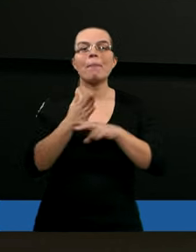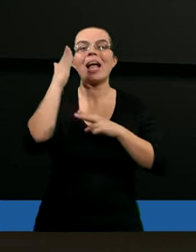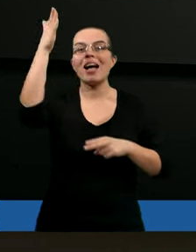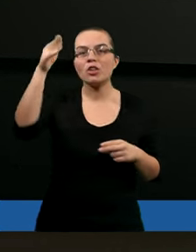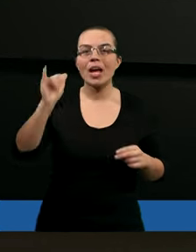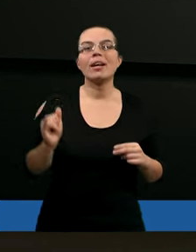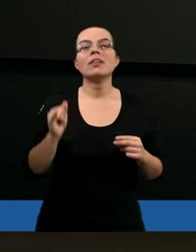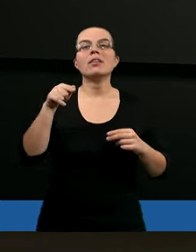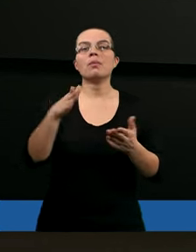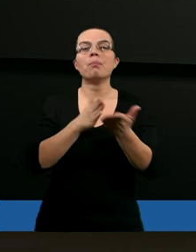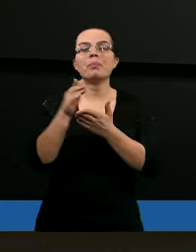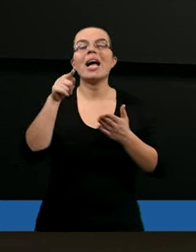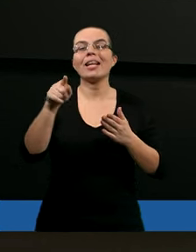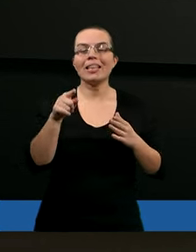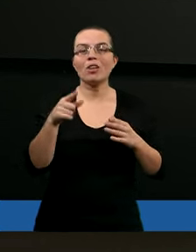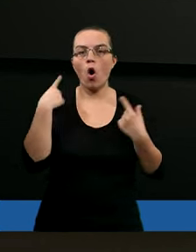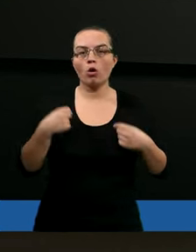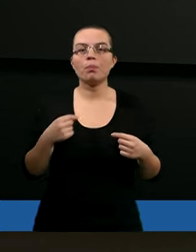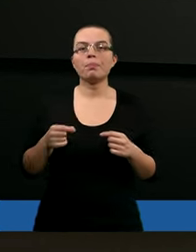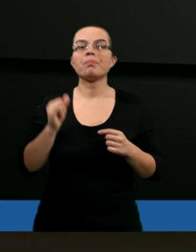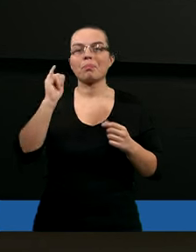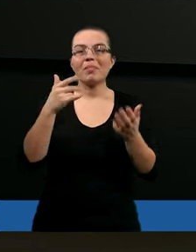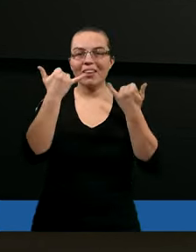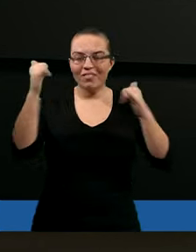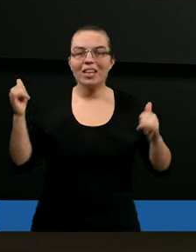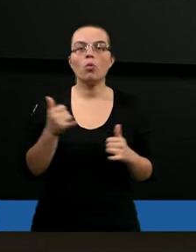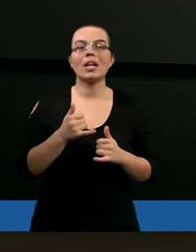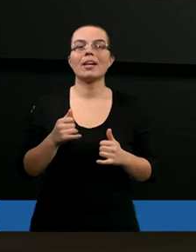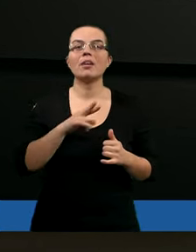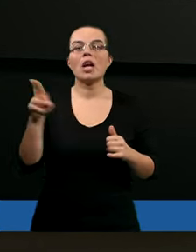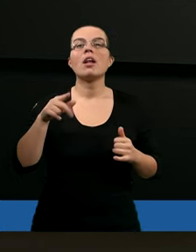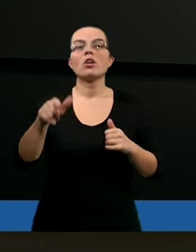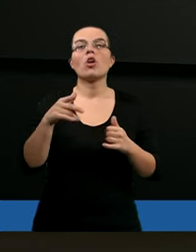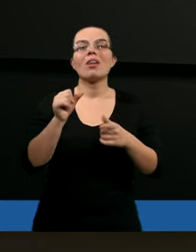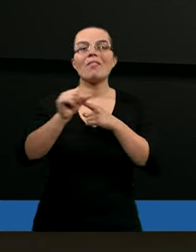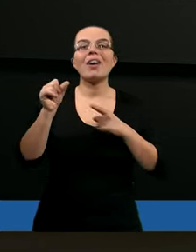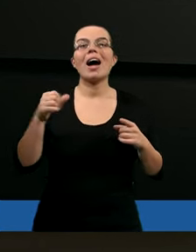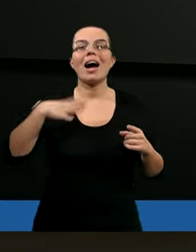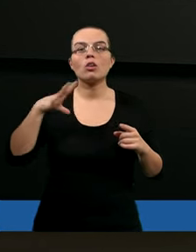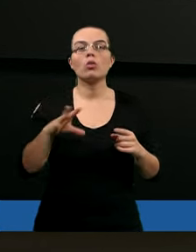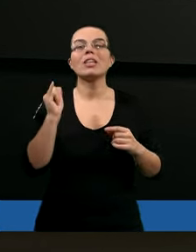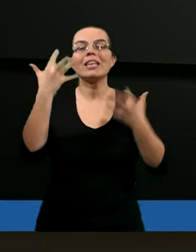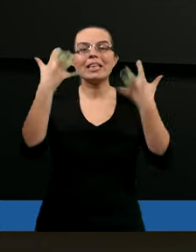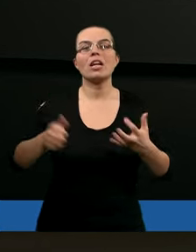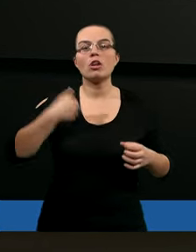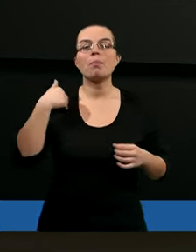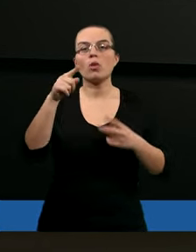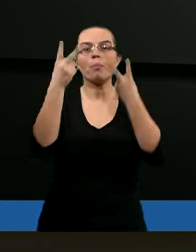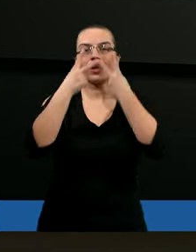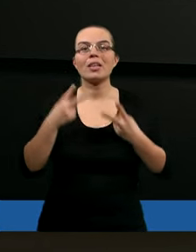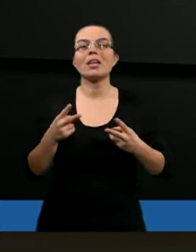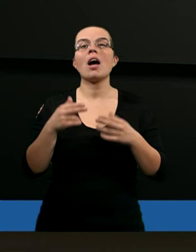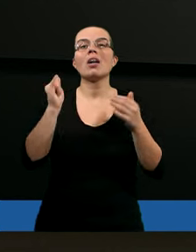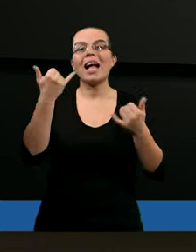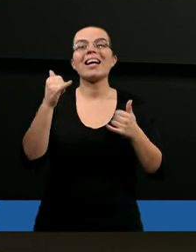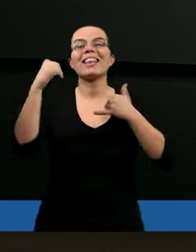zaproponowana przez biblistów masoreckich. Natomiast w wielu innych przekładach jest jednak ta wersja pozytywna i chciałbym, żeby ktoś przeczytał może z